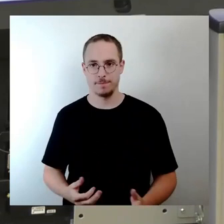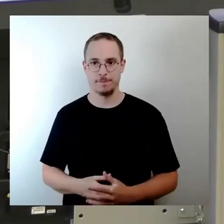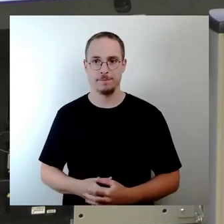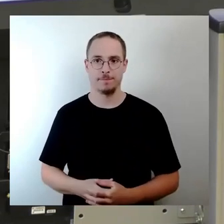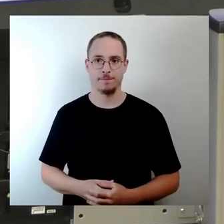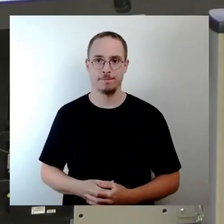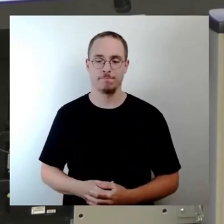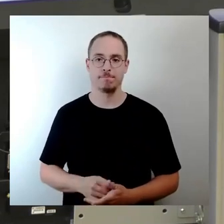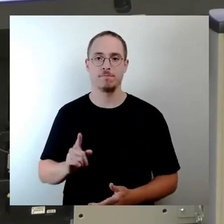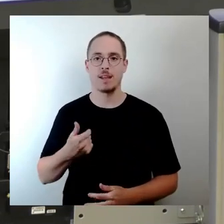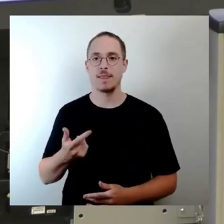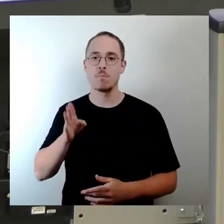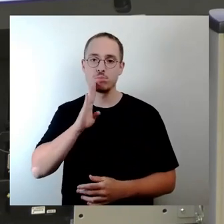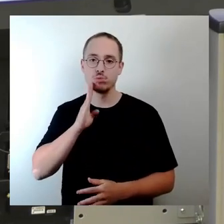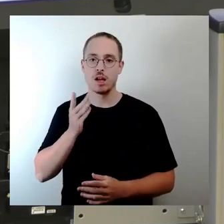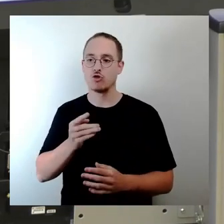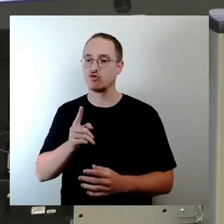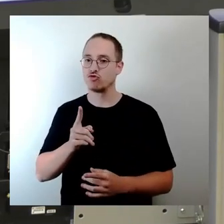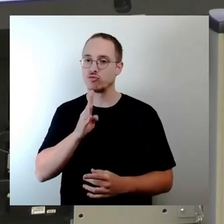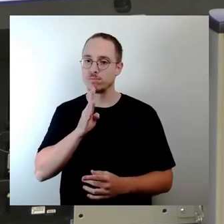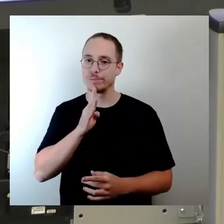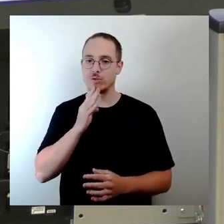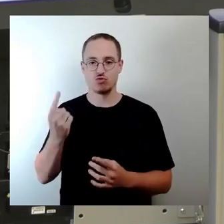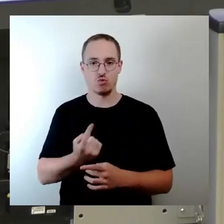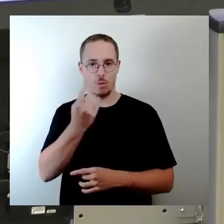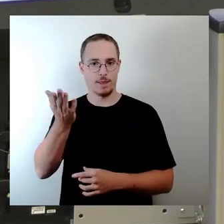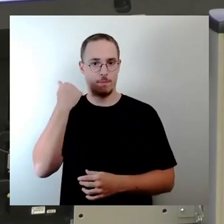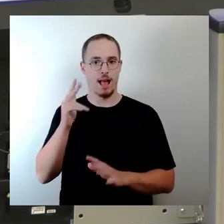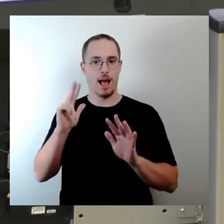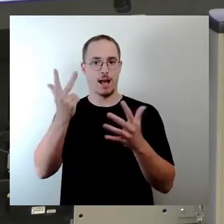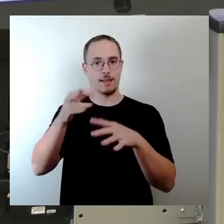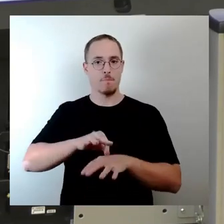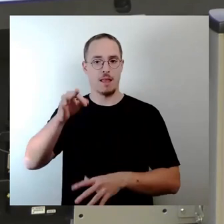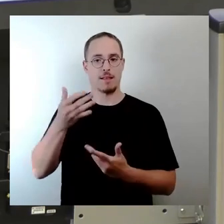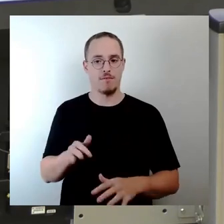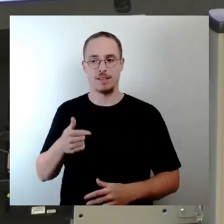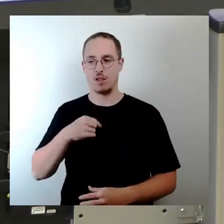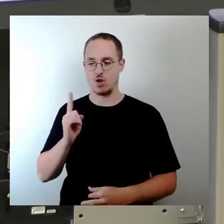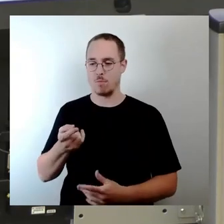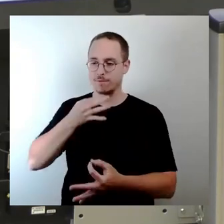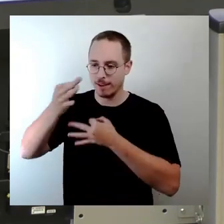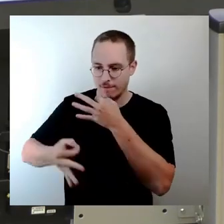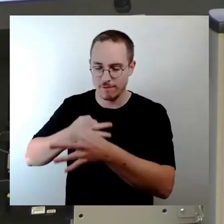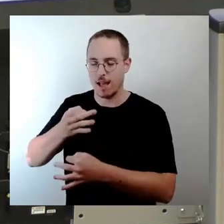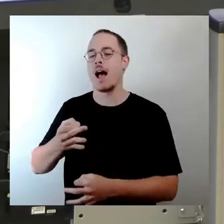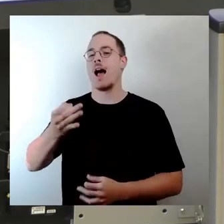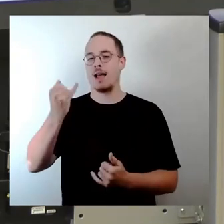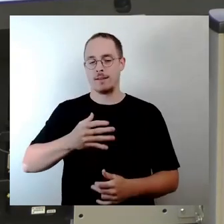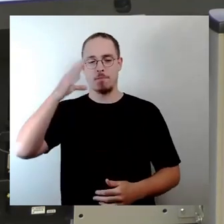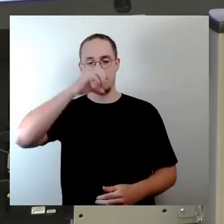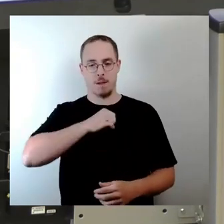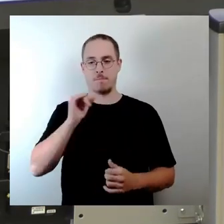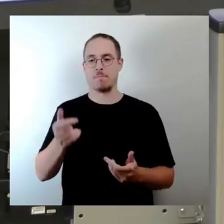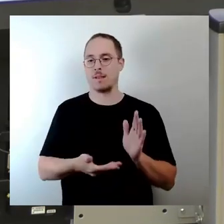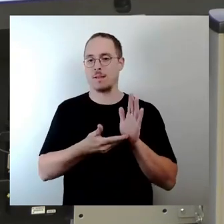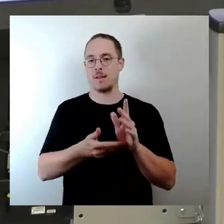noch einmal auf die Dinge gehen, weshalb der Antrag, den ich Ihnen jetzt vorstellen möchte, entstanden ist. Aktive Bürger, die dort waren, haben ebenfalls die Petition auf den Weg